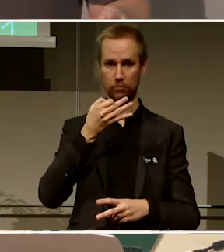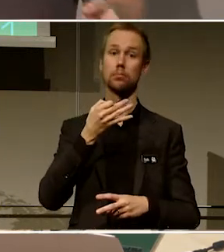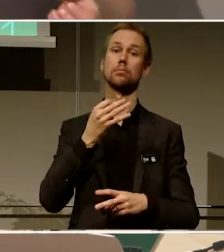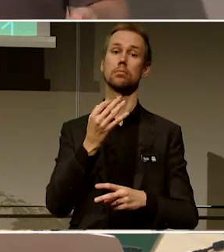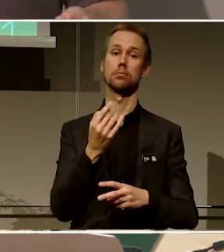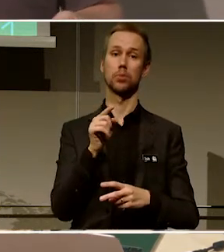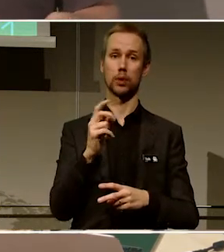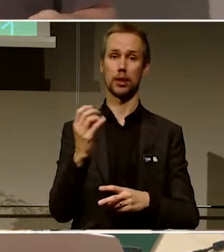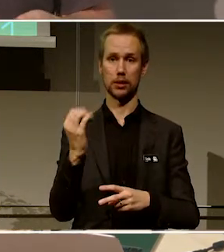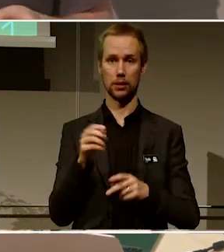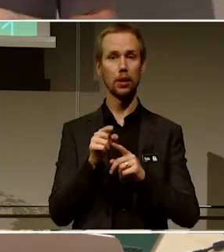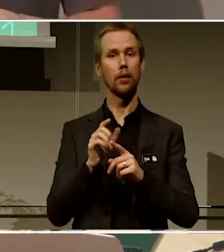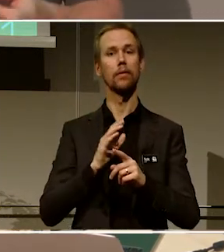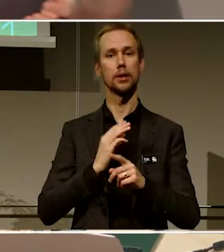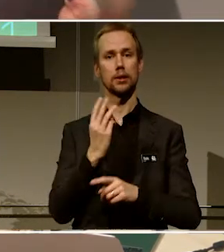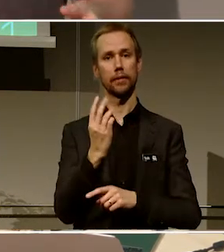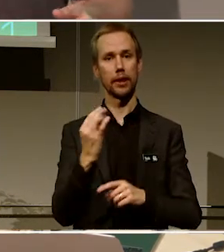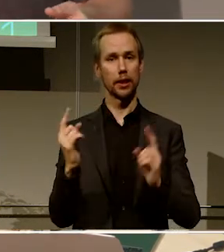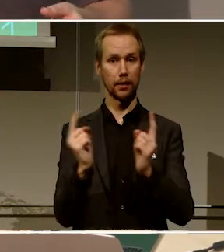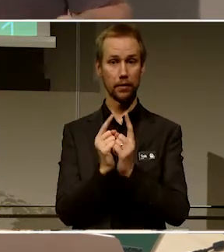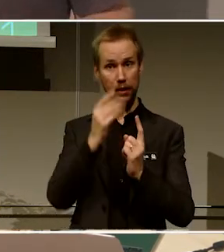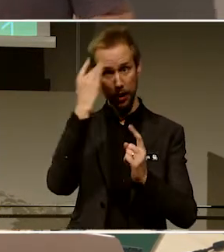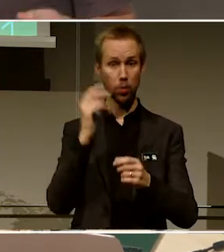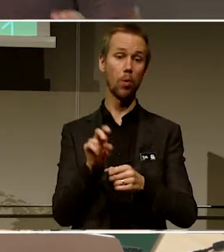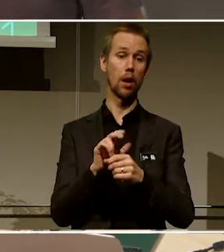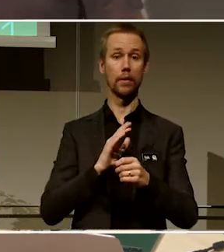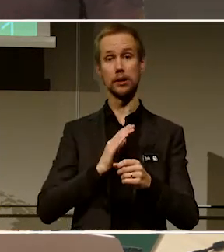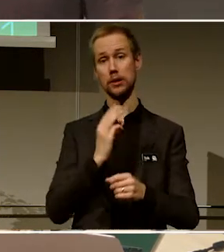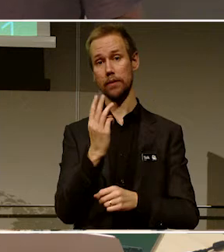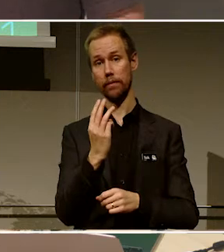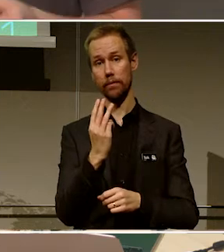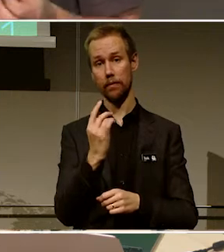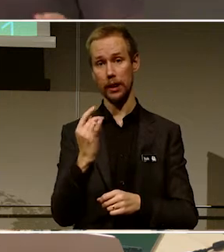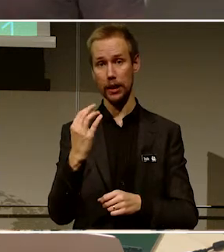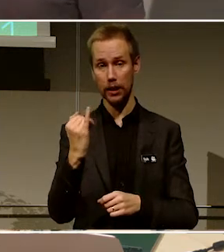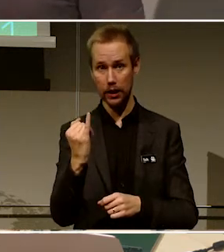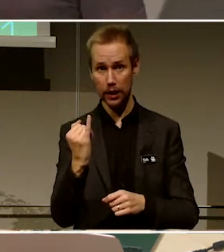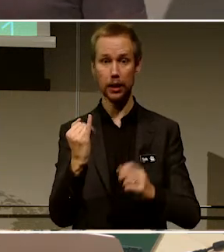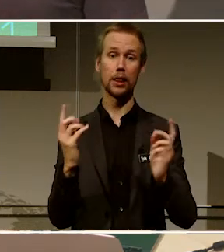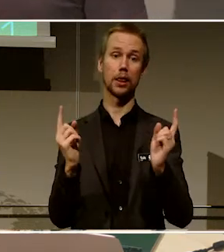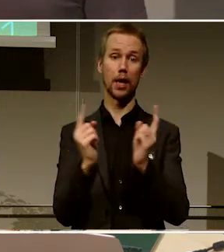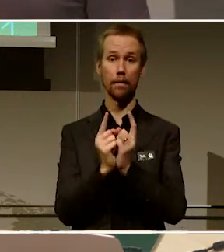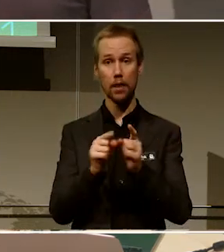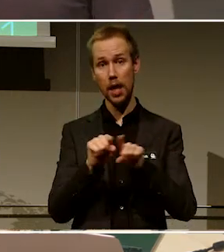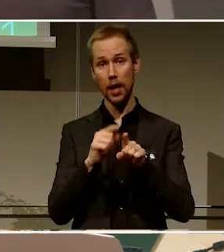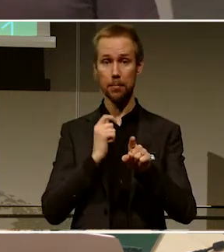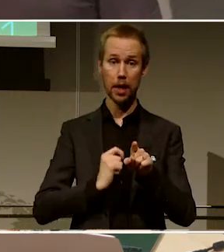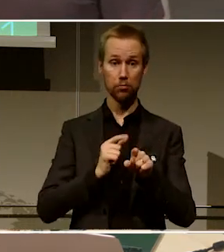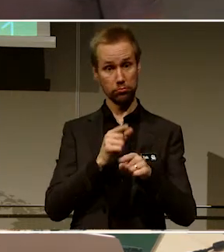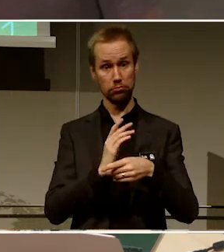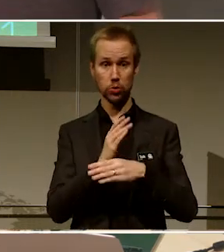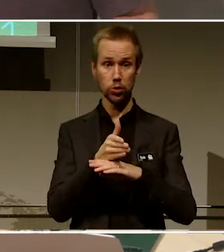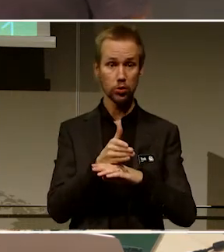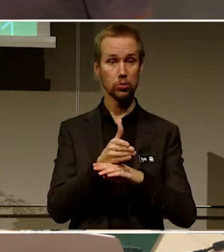den sida som heter Wikiträffar och så kan man se finns det någon Wikiträff i närheten av där jag är Gå dit och träffa wikipedianer Vi träffas